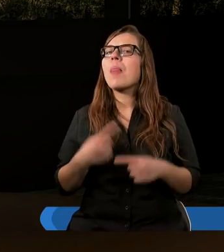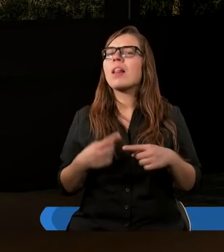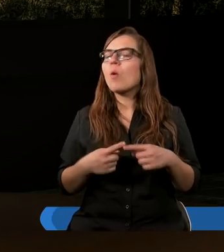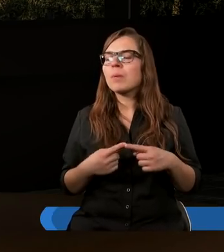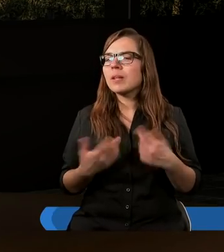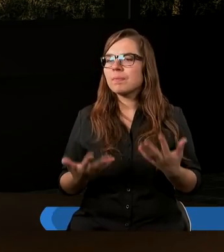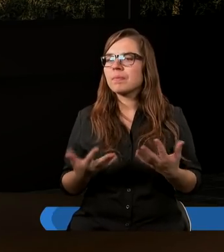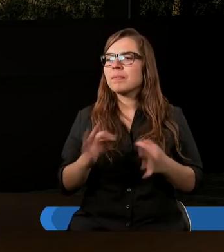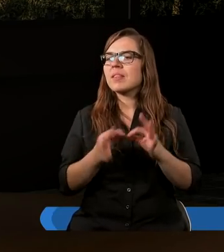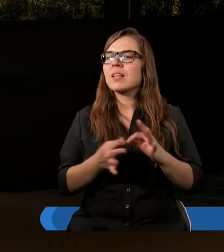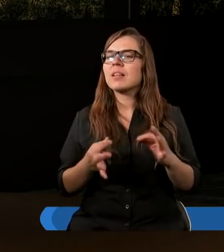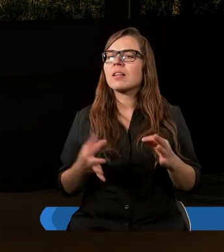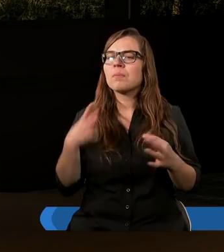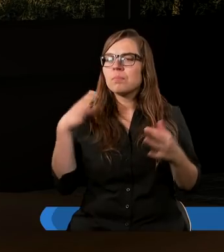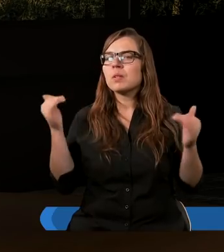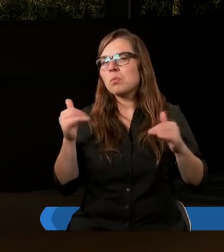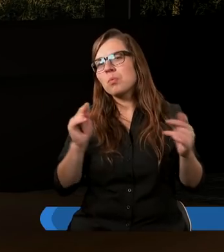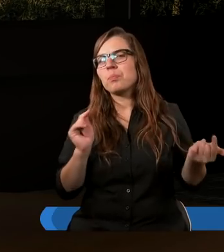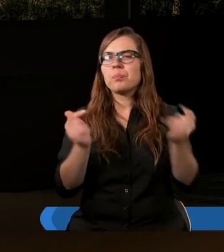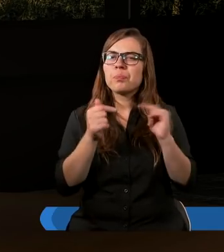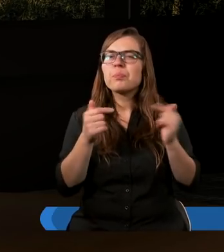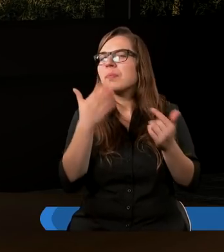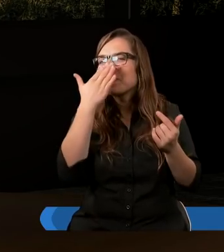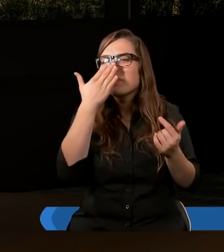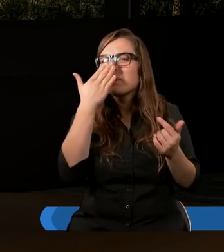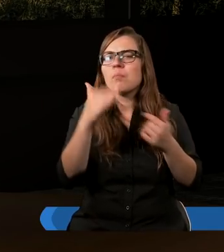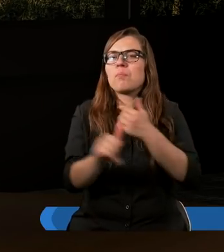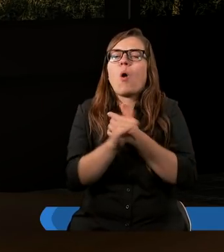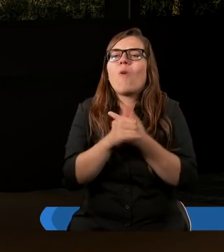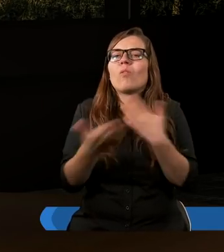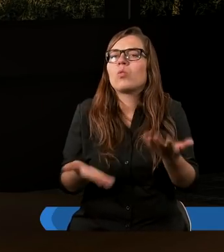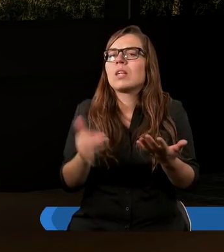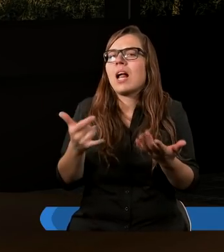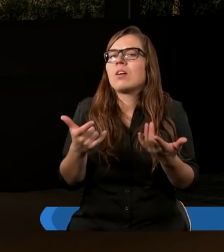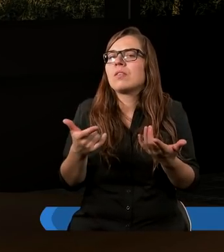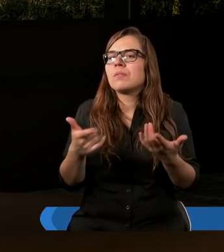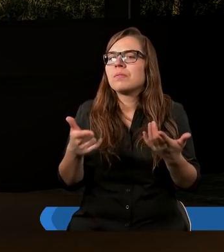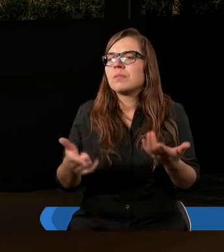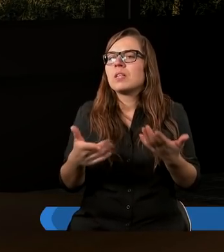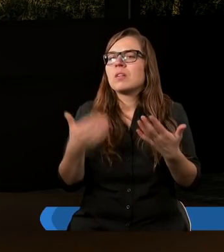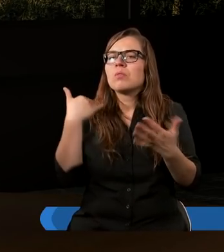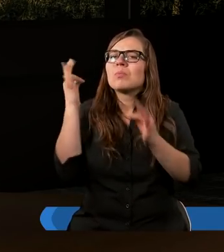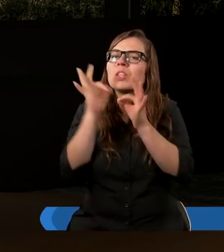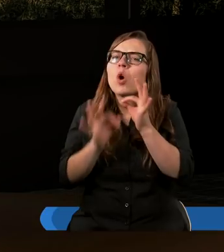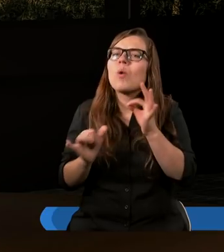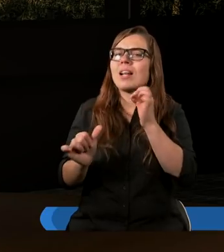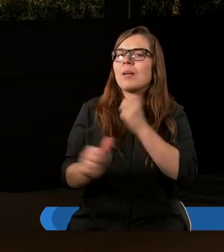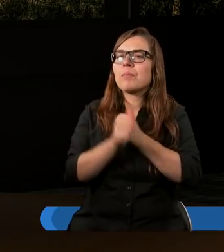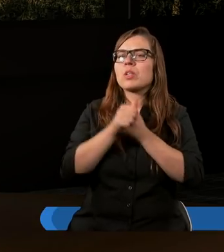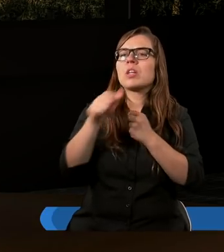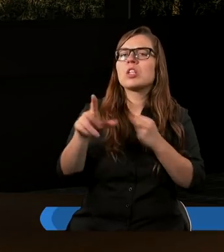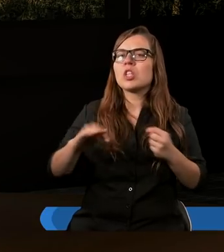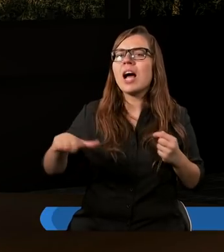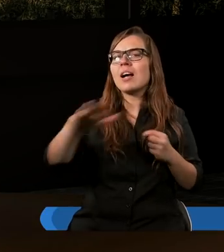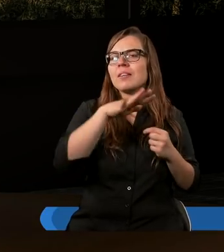Natomiast gdybyśmy mogli podskutować, co spowodowało właśnie ten rozłam. Jak widzimy, jaka była dokładna przyczyna tego,